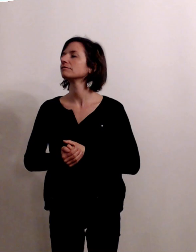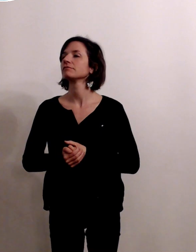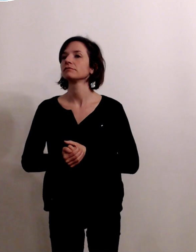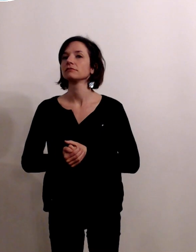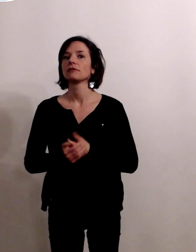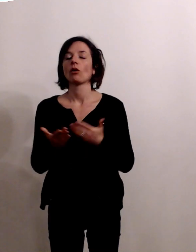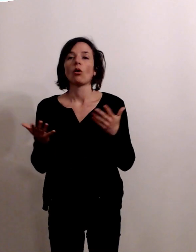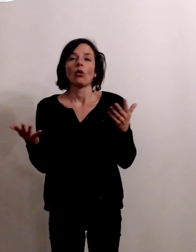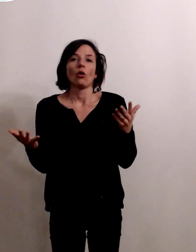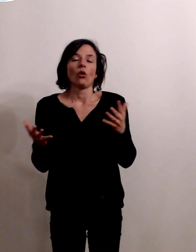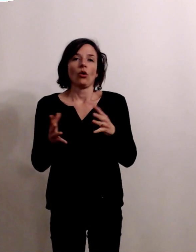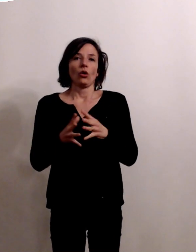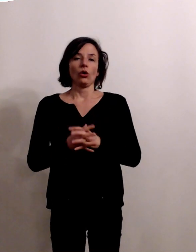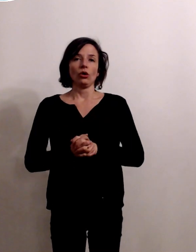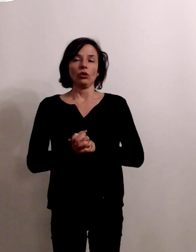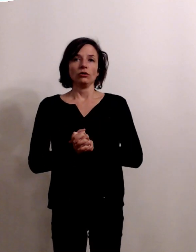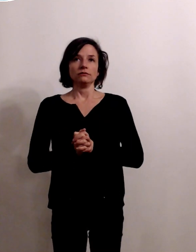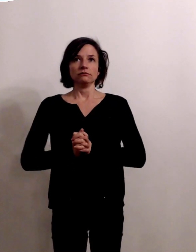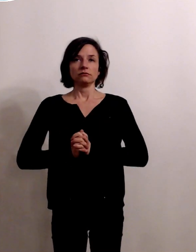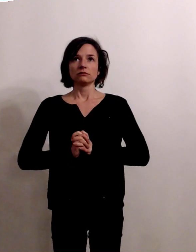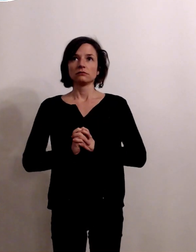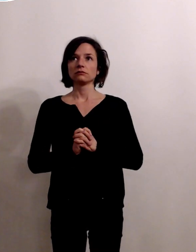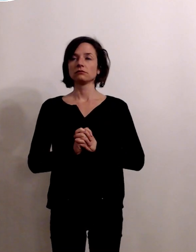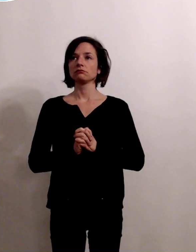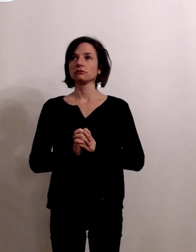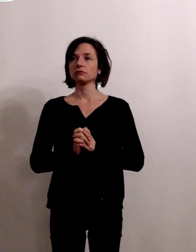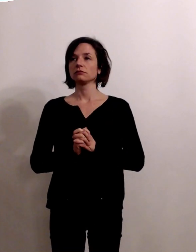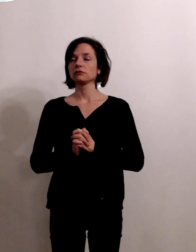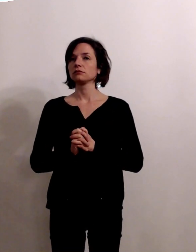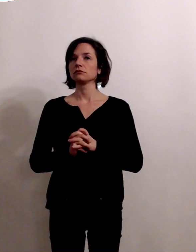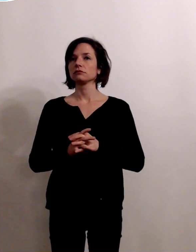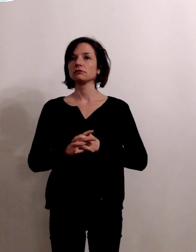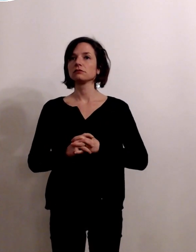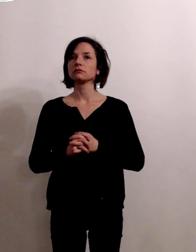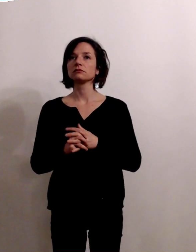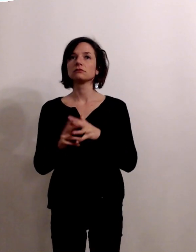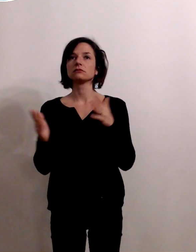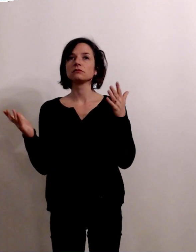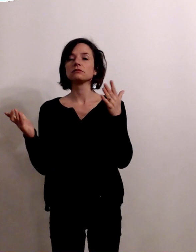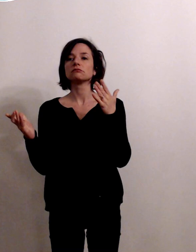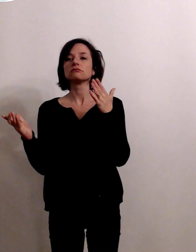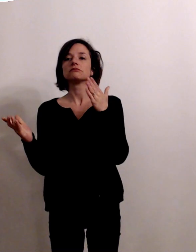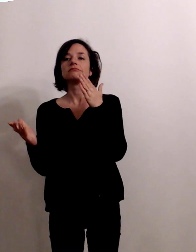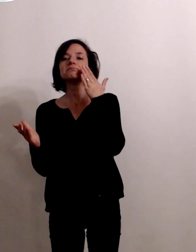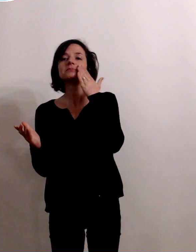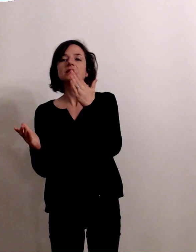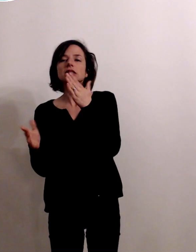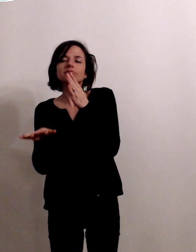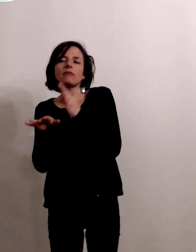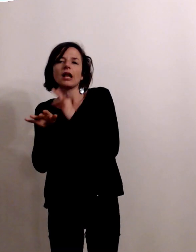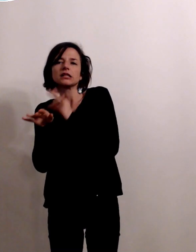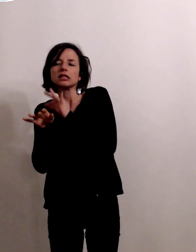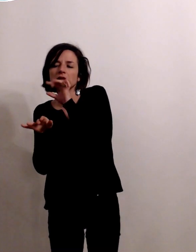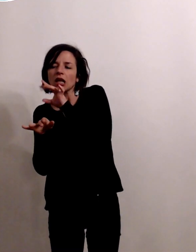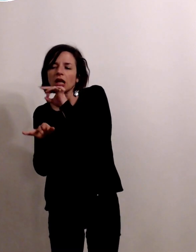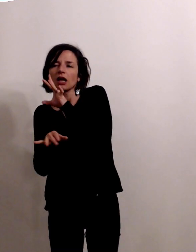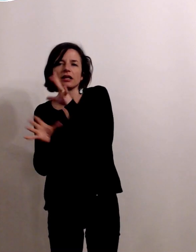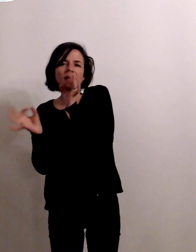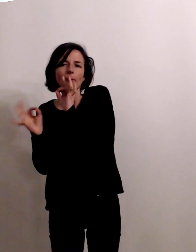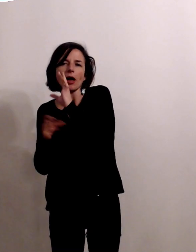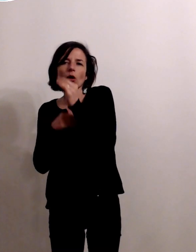en pratique lorsque on n ni anorexique ni obèse